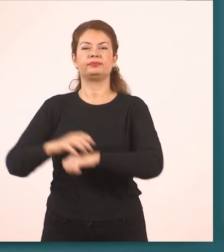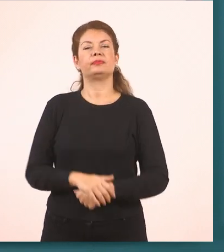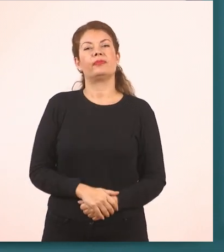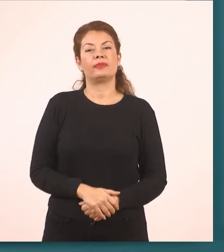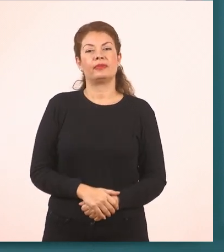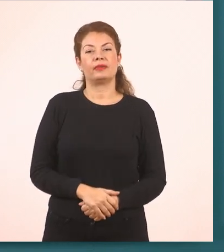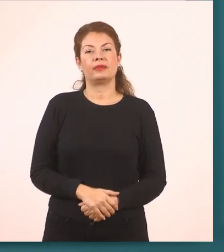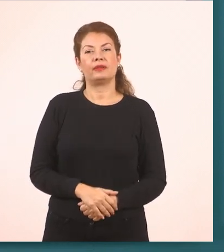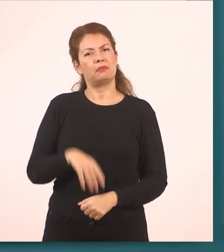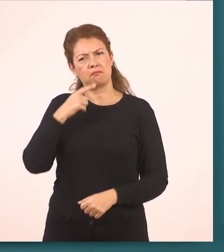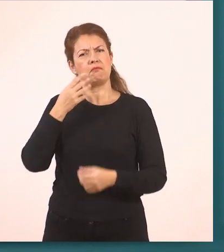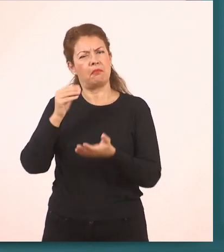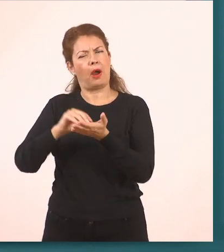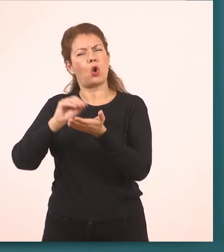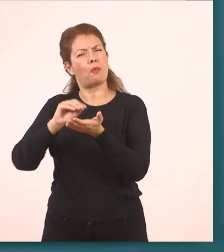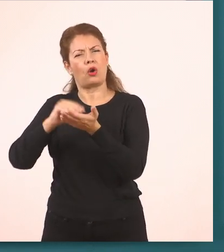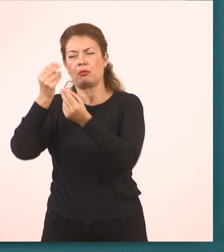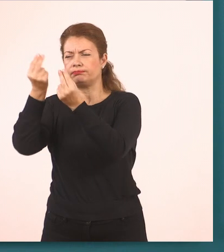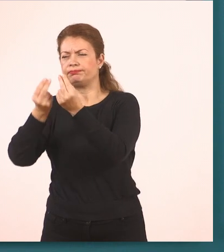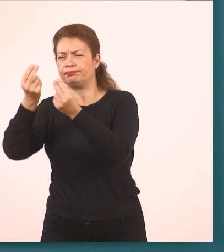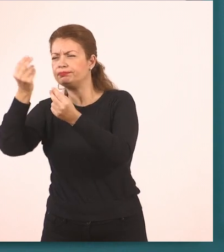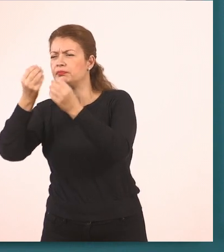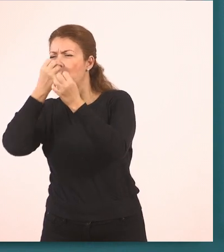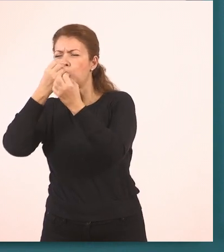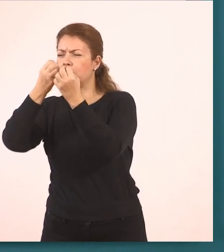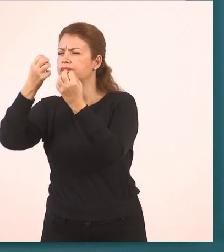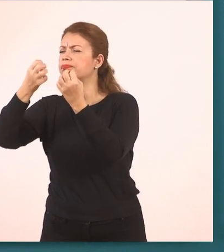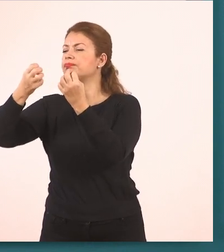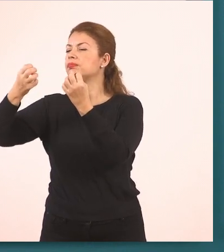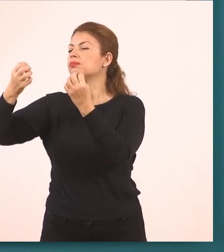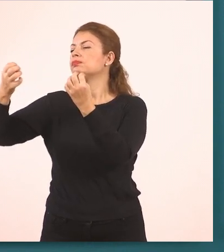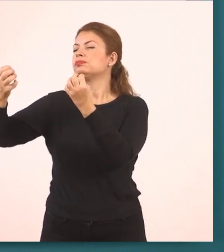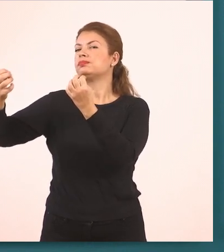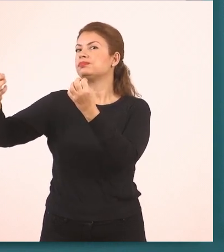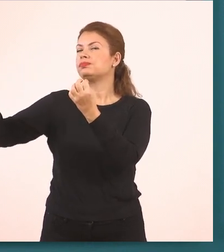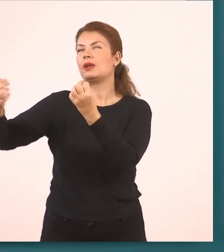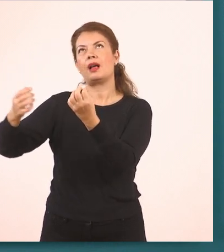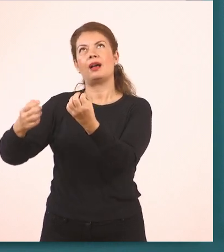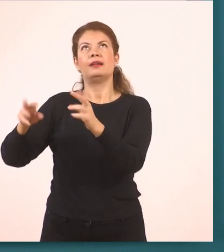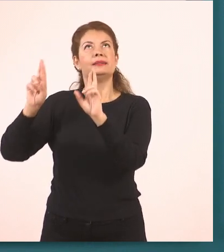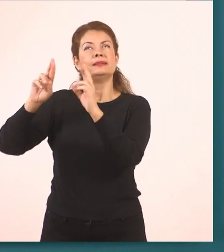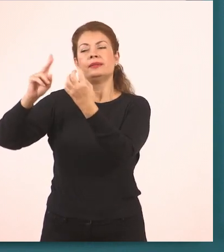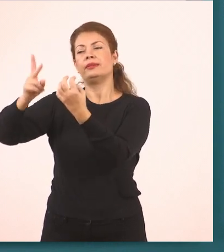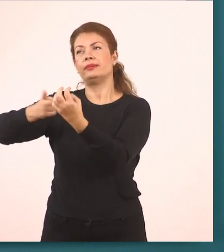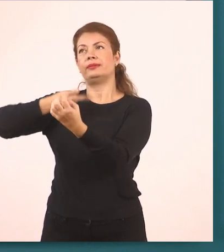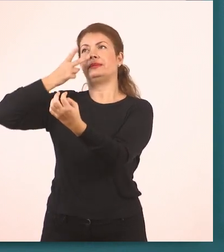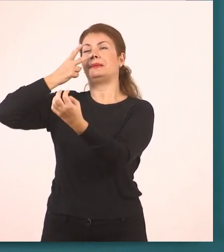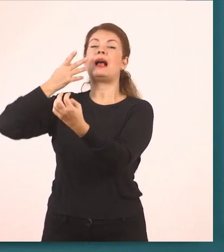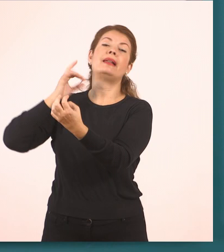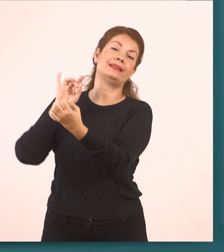Θα κάνω αρκετά γιατί μ' αρέσουν να μύριζαν και όλα στη ωραία που θα ήταν.